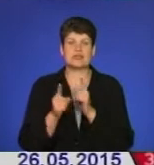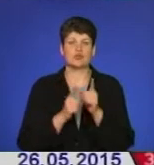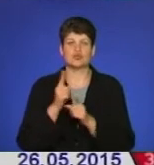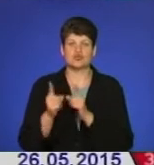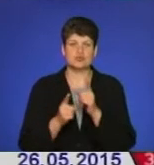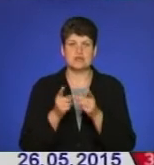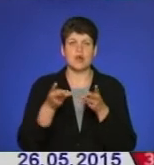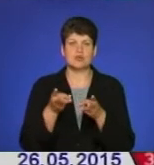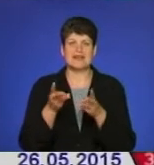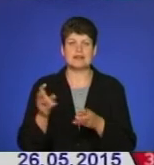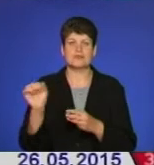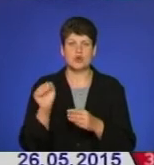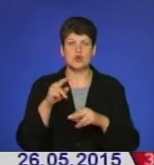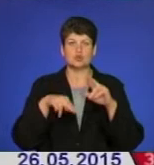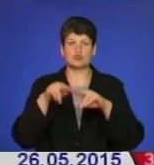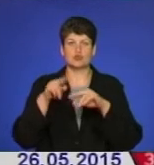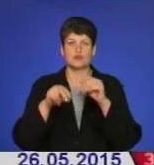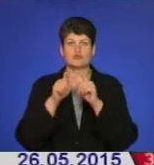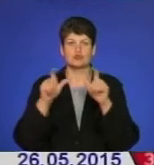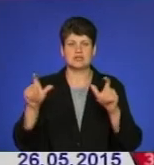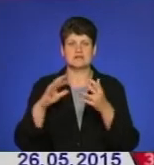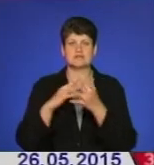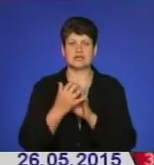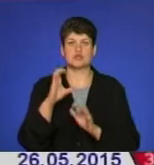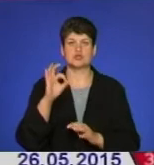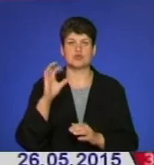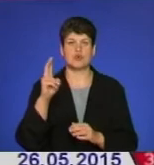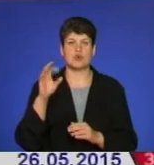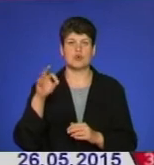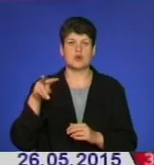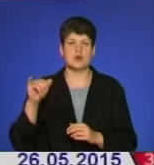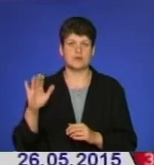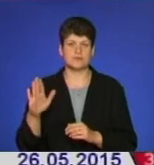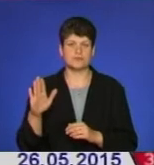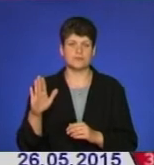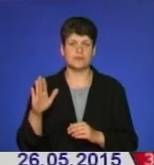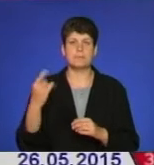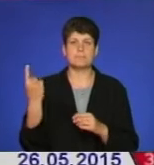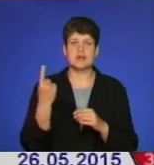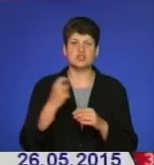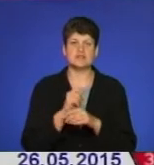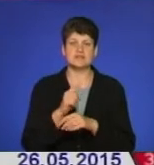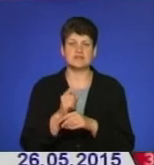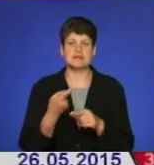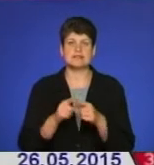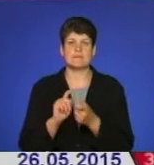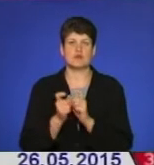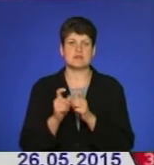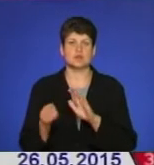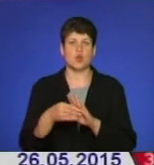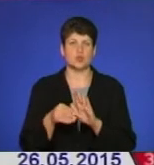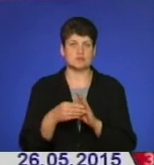Теребовлі та добудова школи у селі Соколів. Першочерговим завданням для себе ставлю це є боротьбу з корупцією.